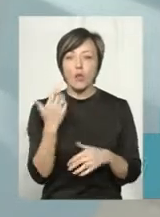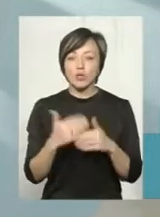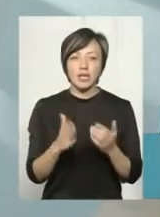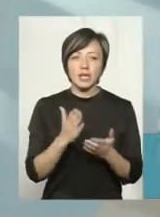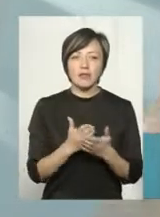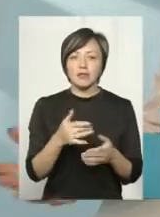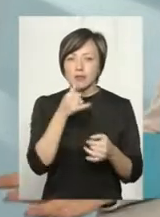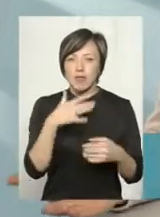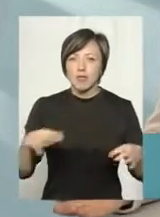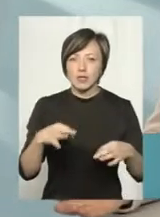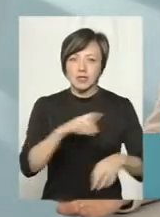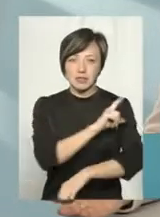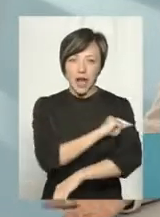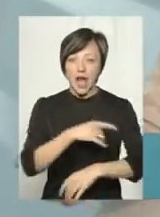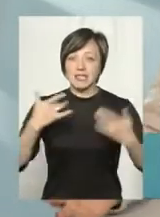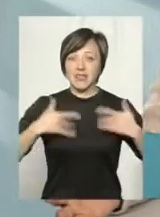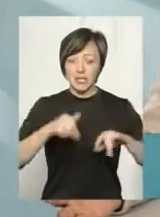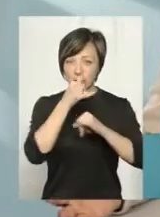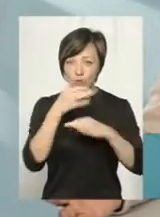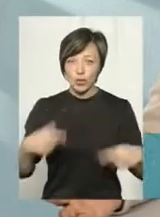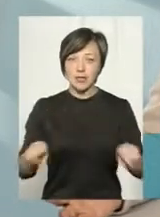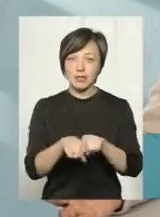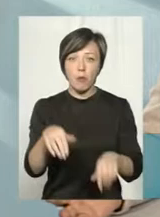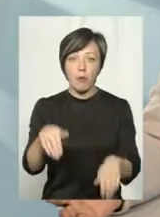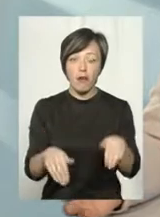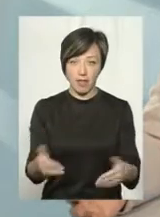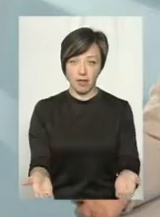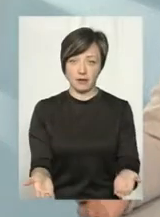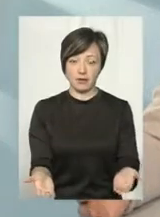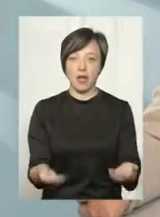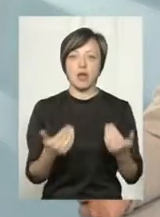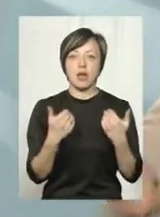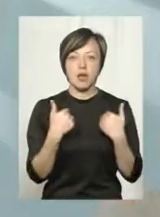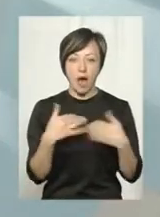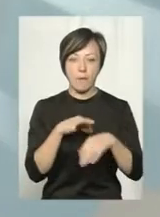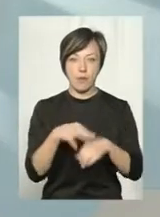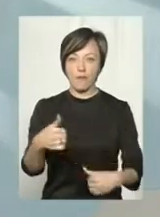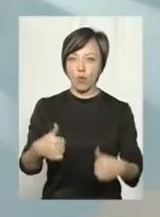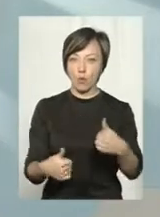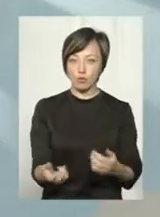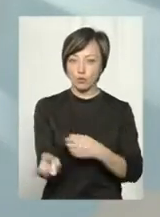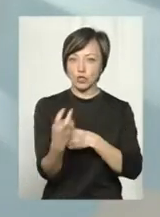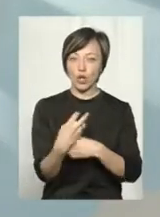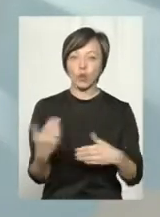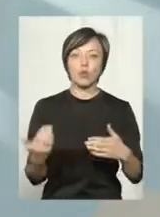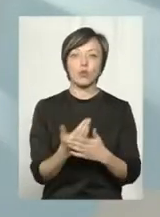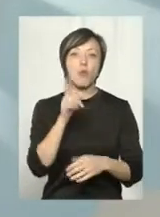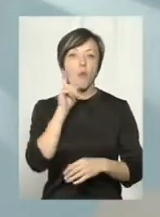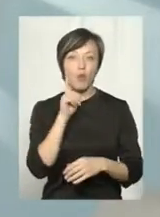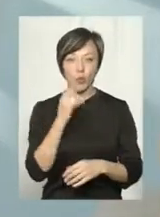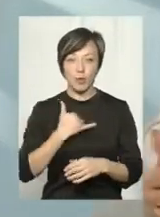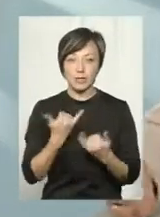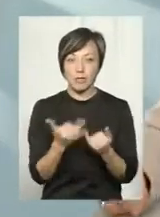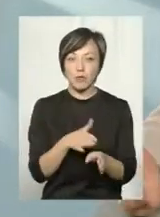єлі-єлі, а звільнити не можуть. Так само і в балеті. Я провів конкурс, до мене прийшли молодь, в мене